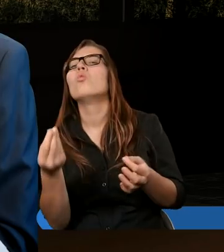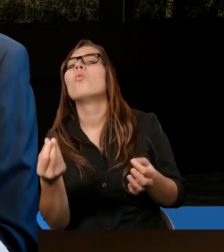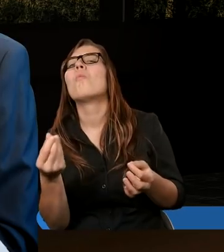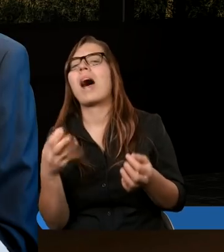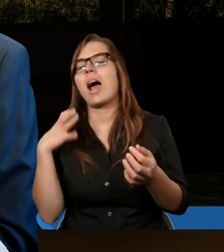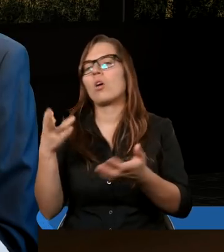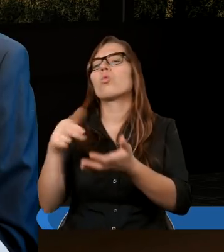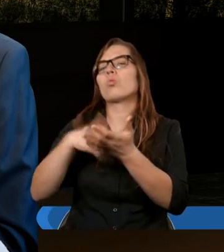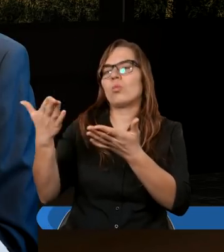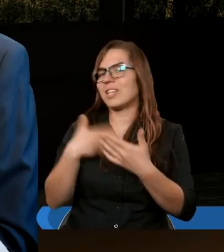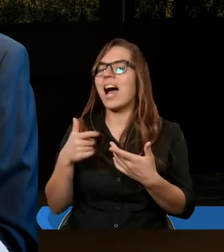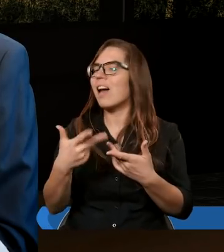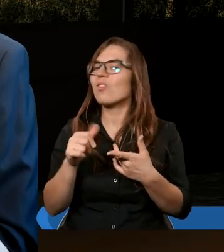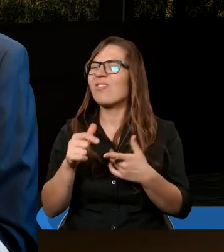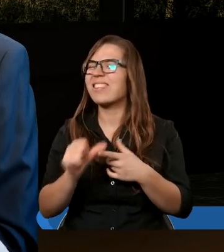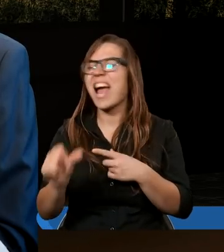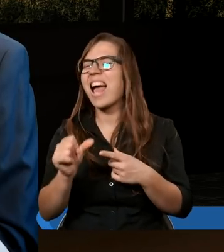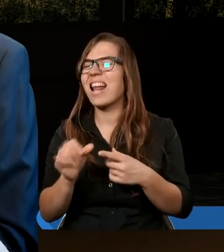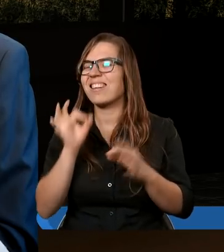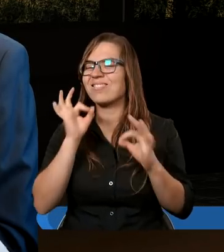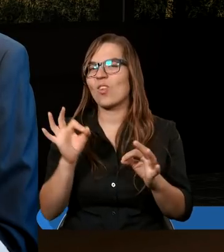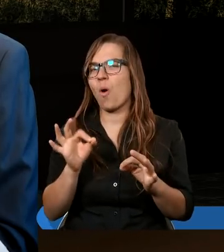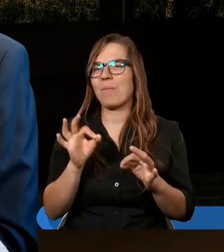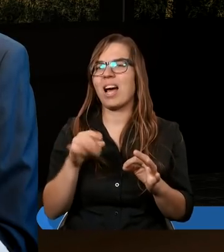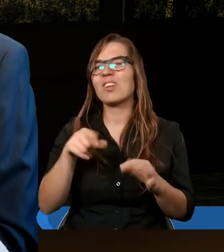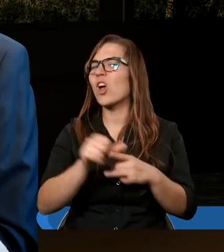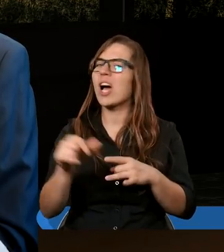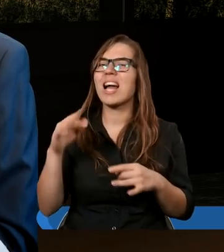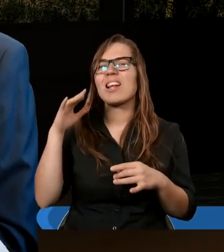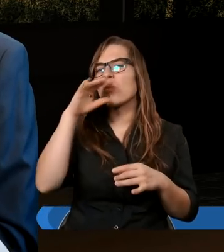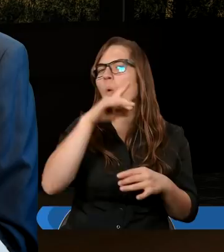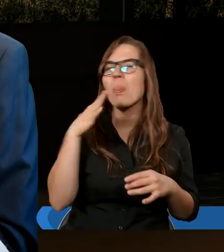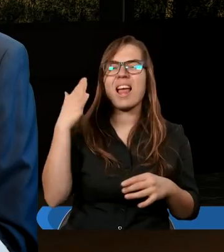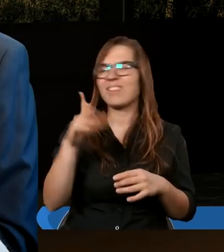na koncie bankowym, a to jest naprawdę złudne.